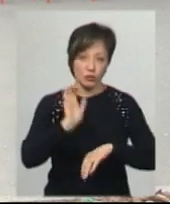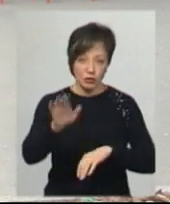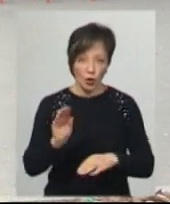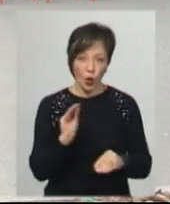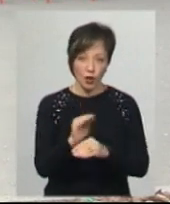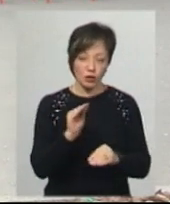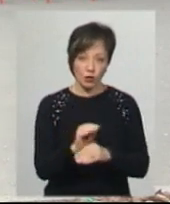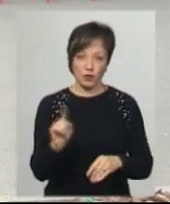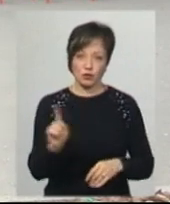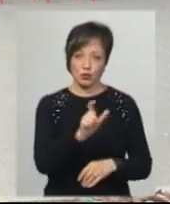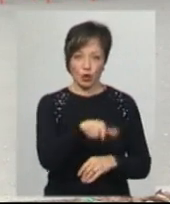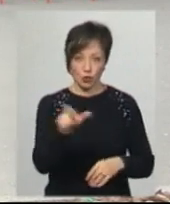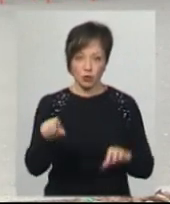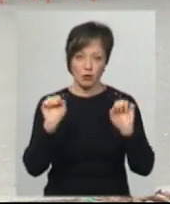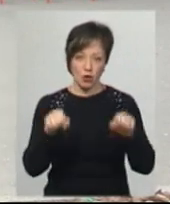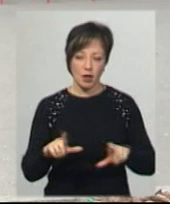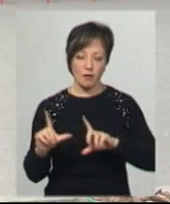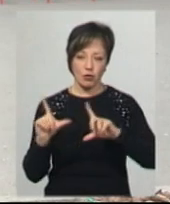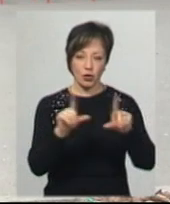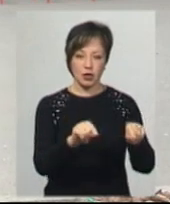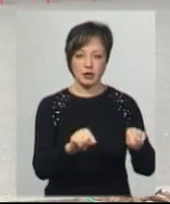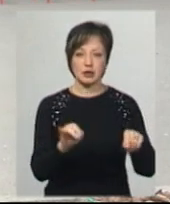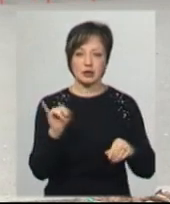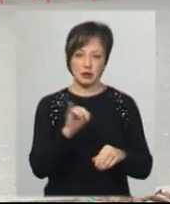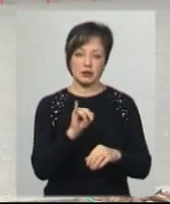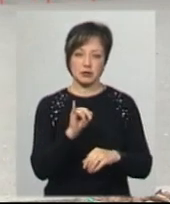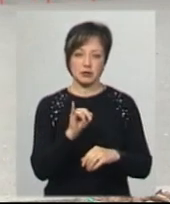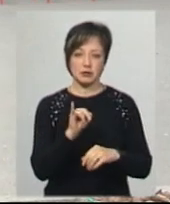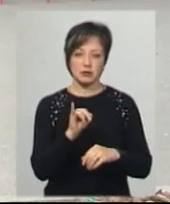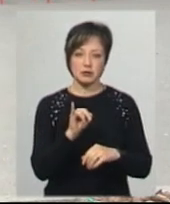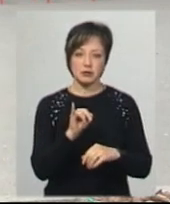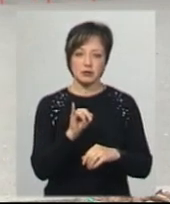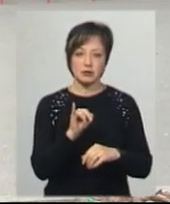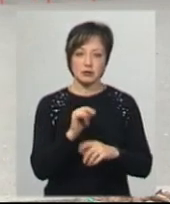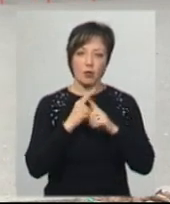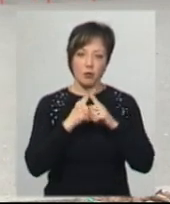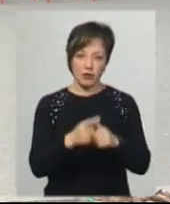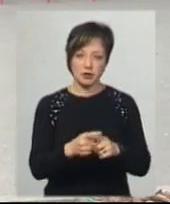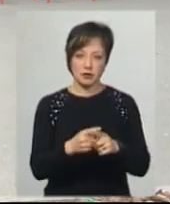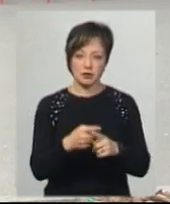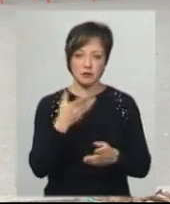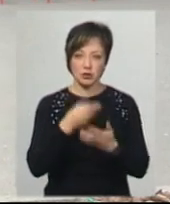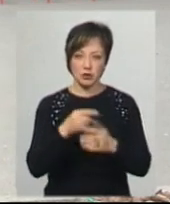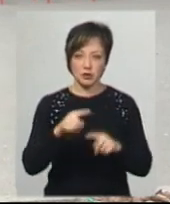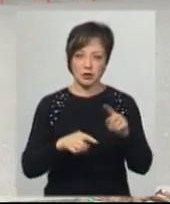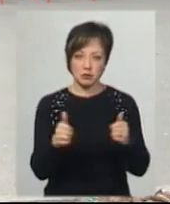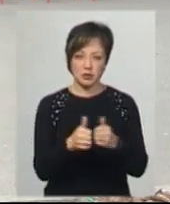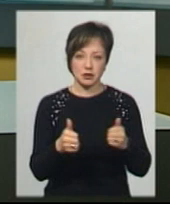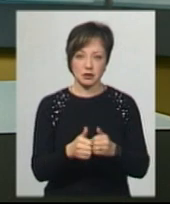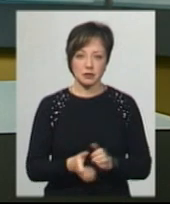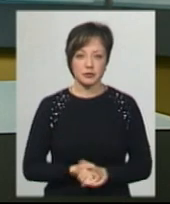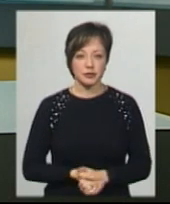хмельничани змогли навідатися на кладовище до своїх рідних, близьких.